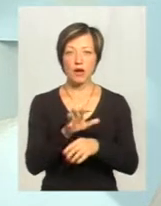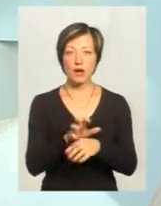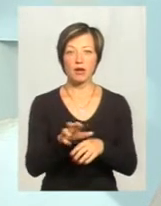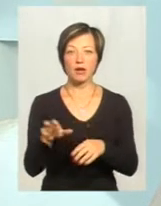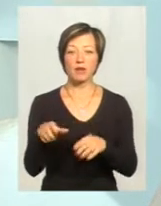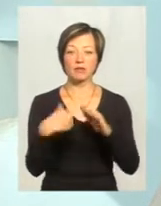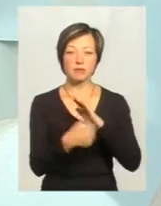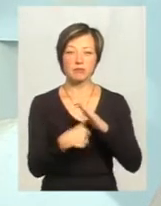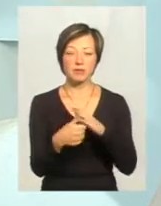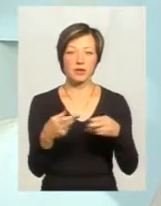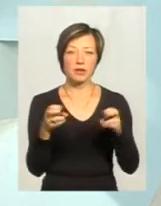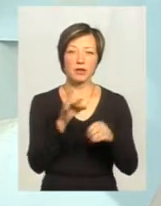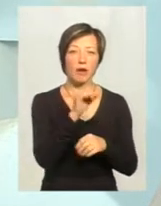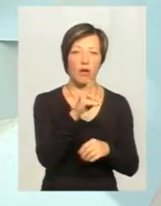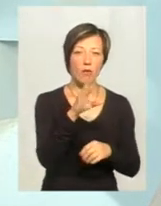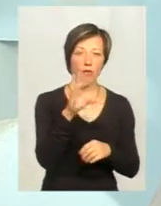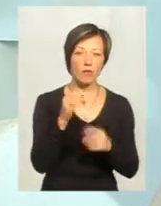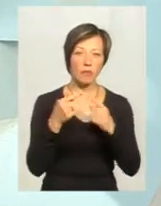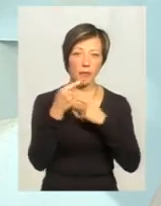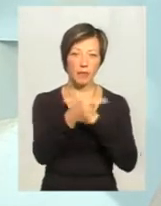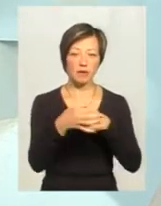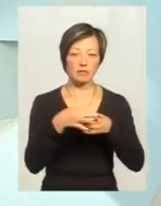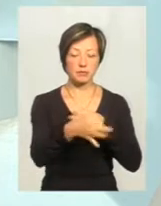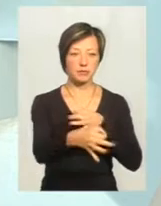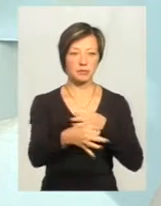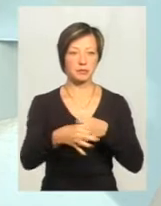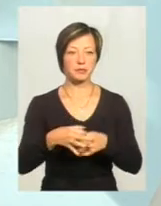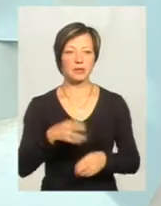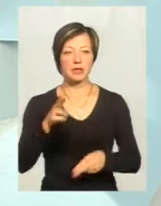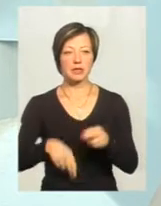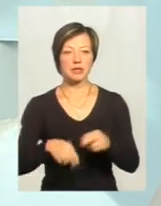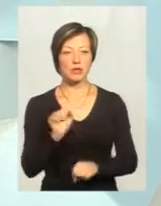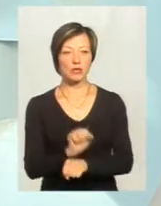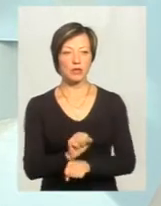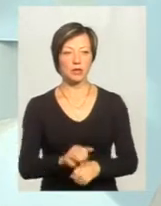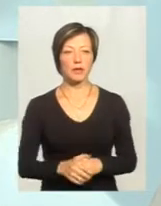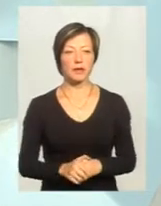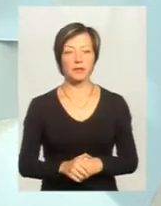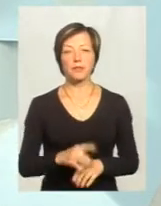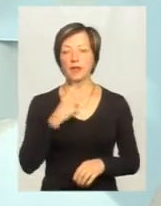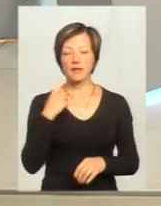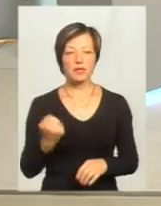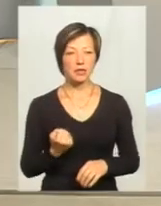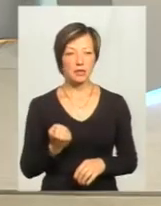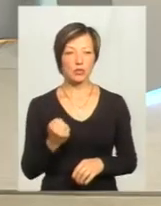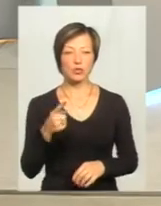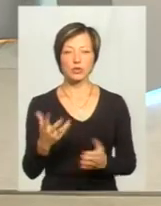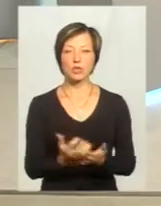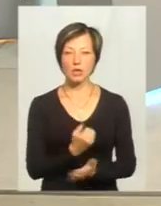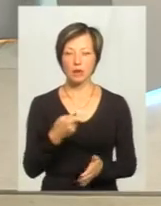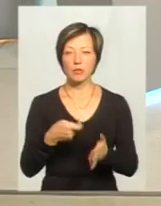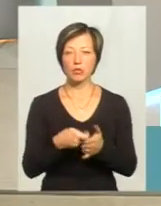скиталися, десь там Раково, окраїна, буквально кінцева зупинка. І в неділю вона їх знайшла,